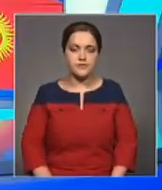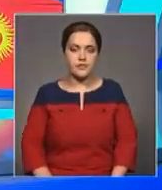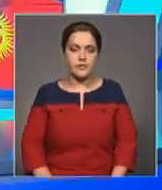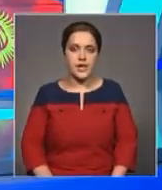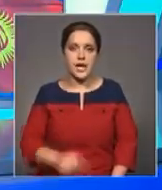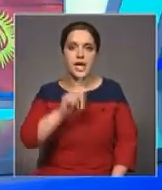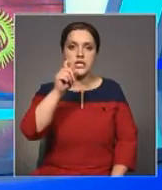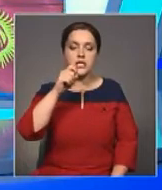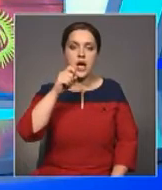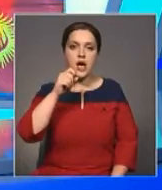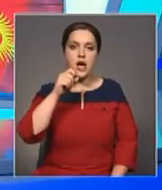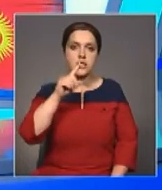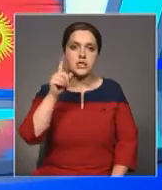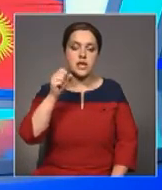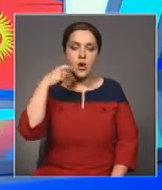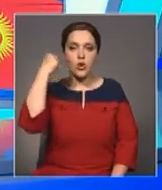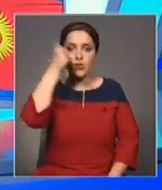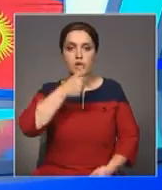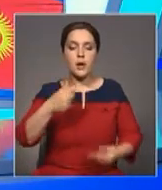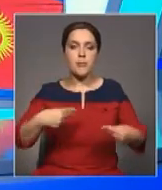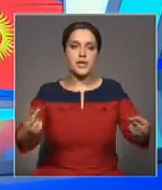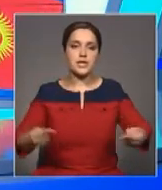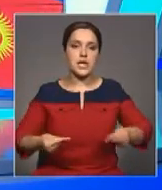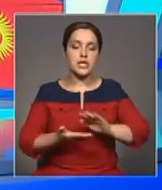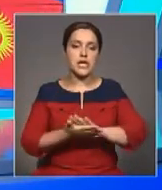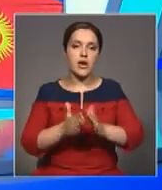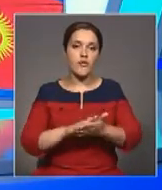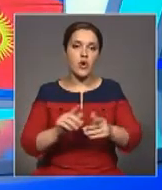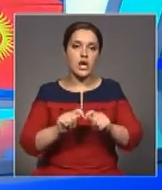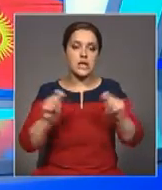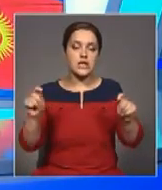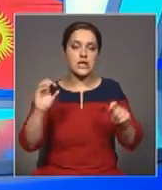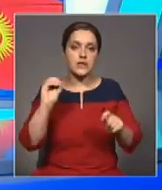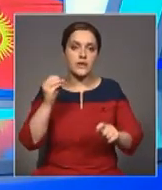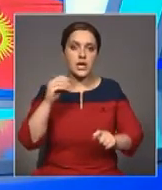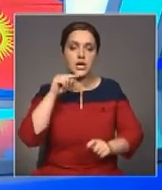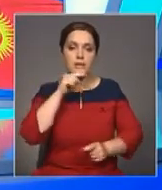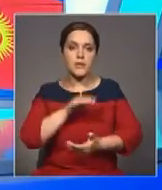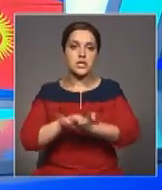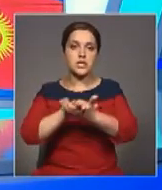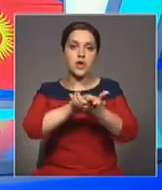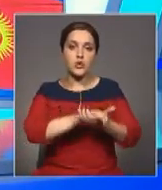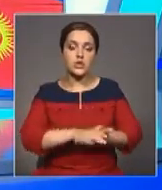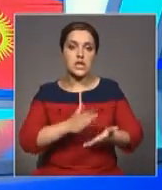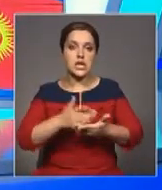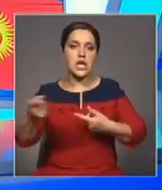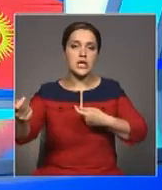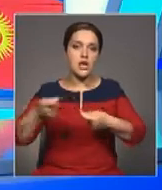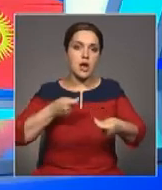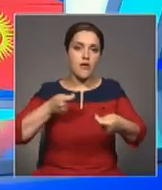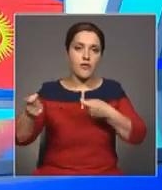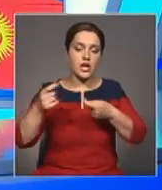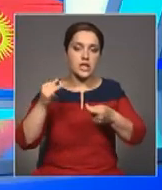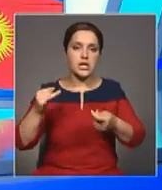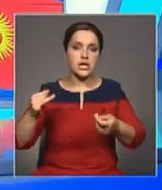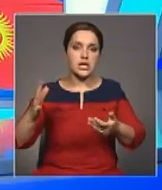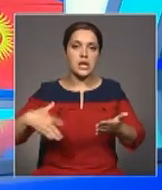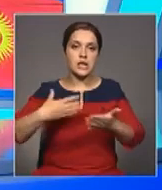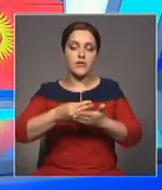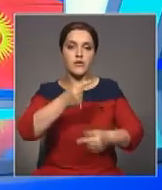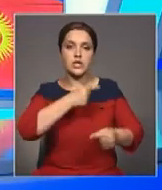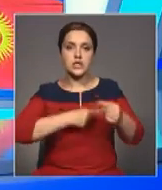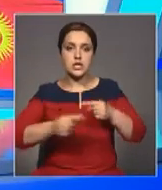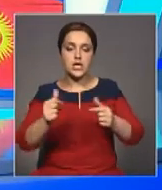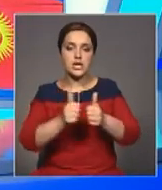За год с момента подписания договора о создании Евразийского экономического союза поток товаров, услуг и инвестиций в